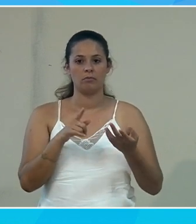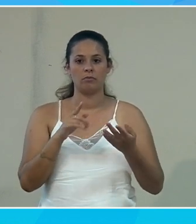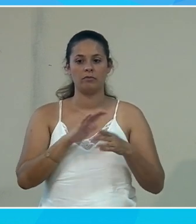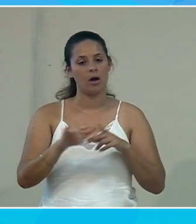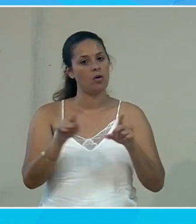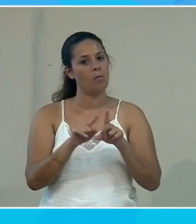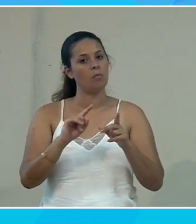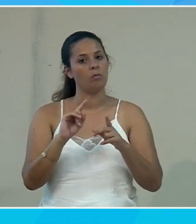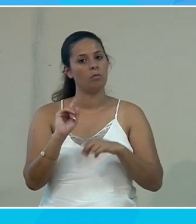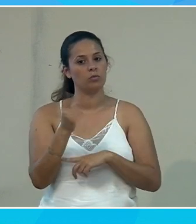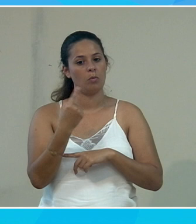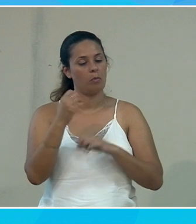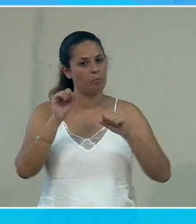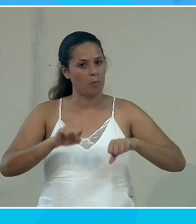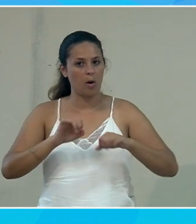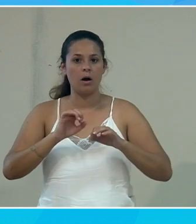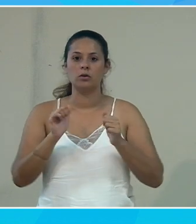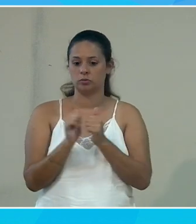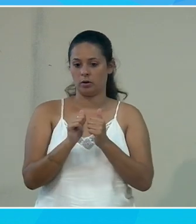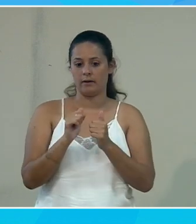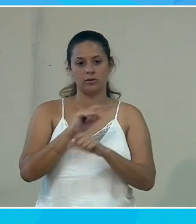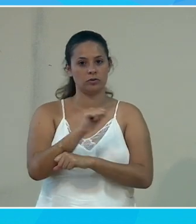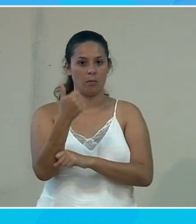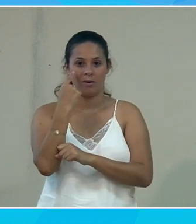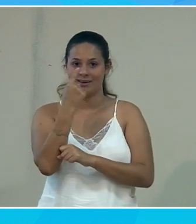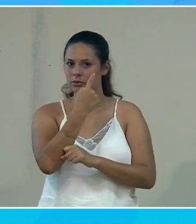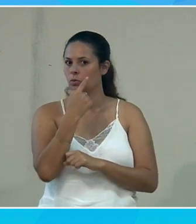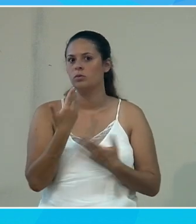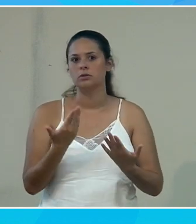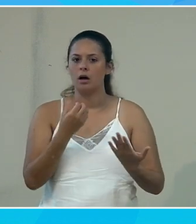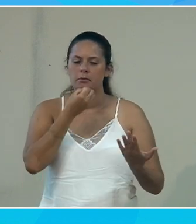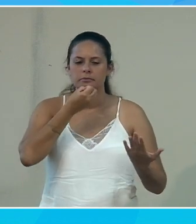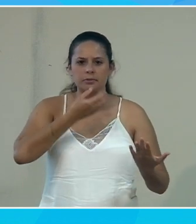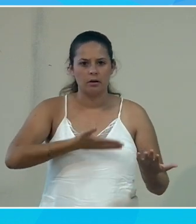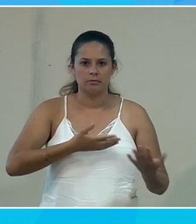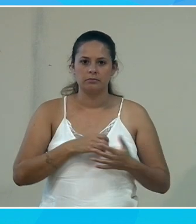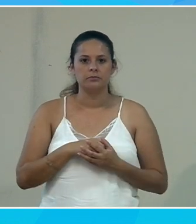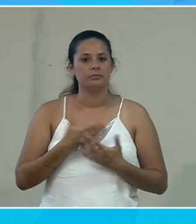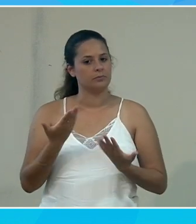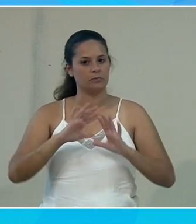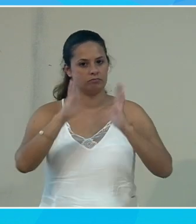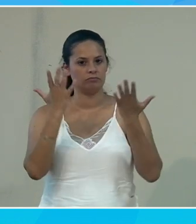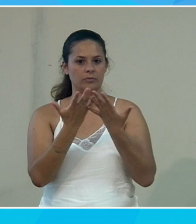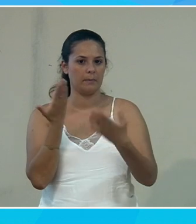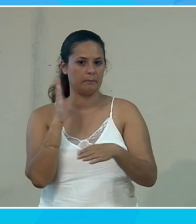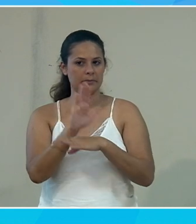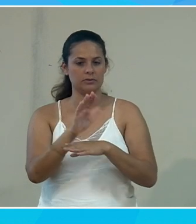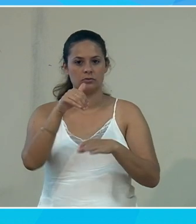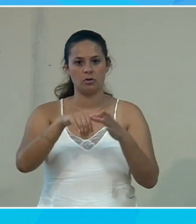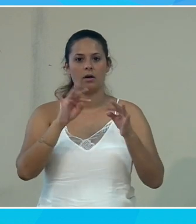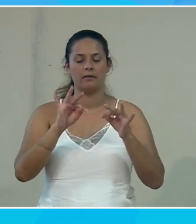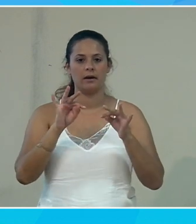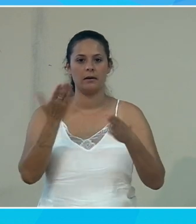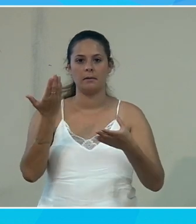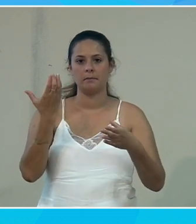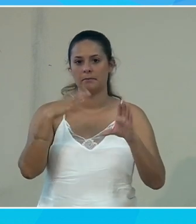le monde mais uniquement avec ses yeux cette fois-ci. Donc ça va vraiment très très loin. Voilà, c'est à peu près tout ce que j'avais à présenter en fait dans la partie